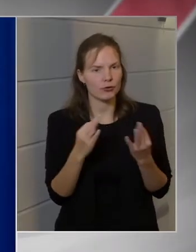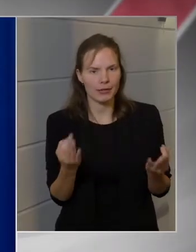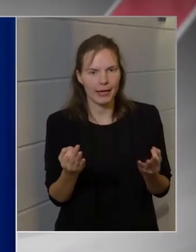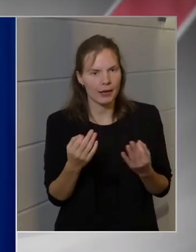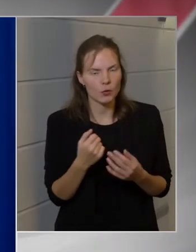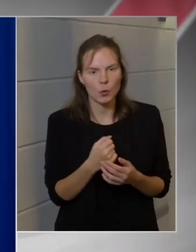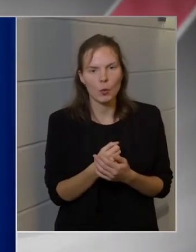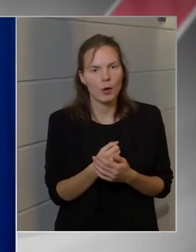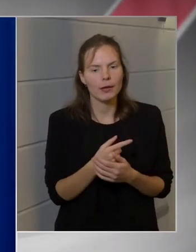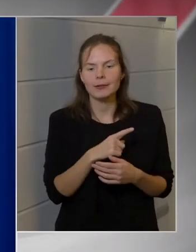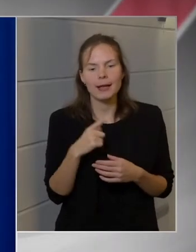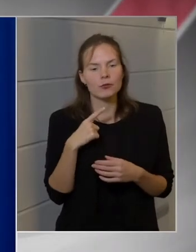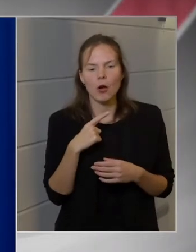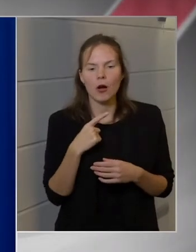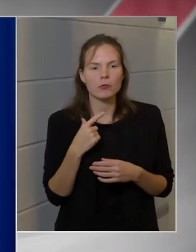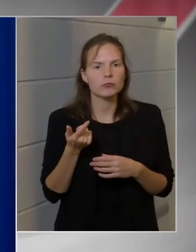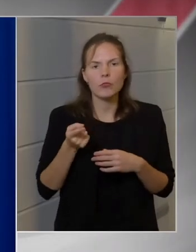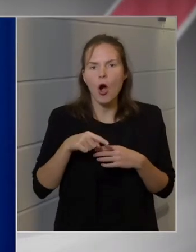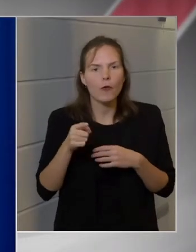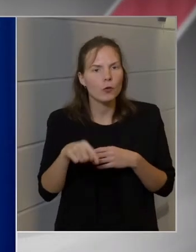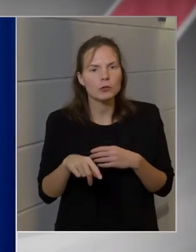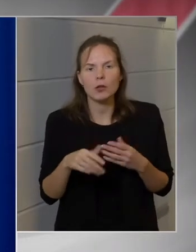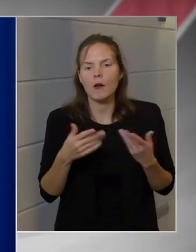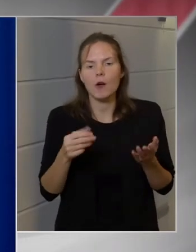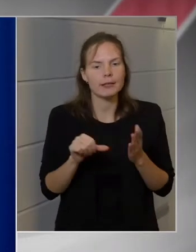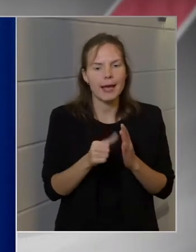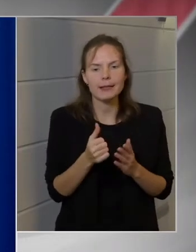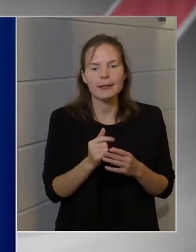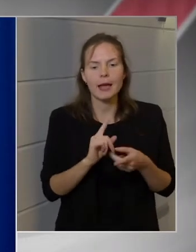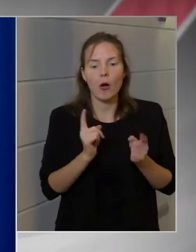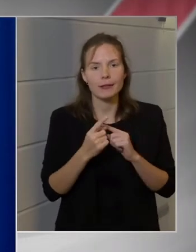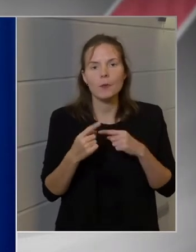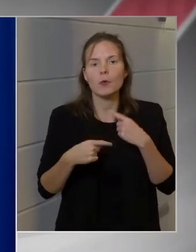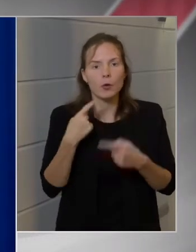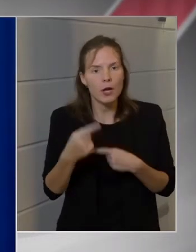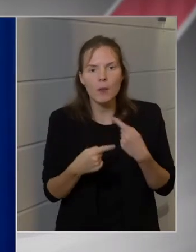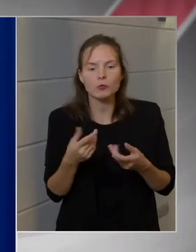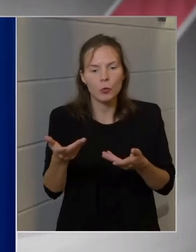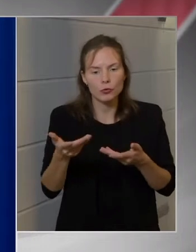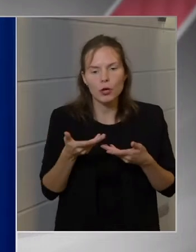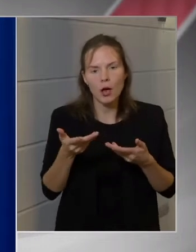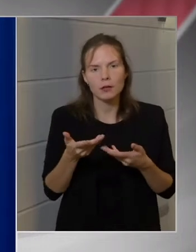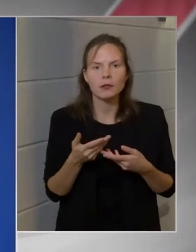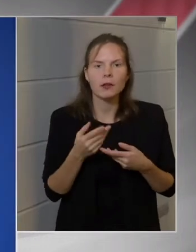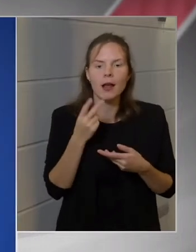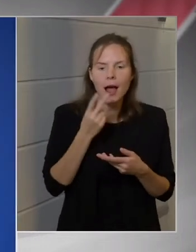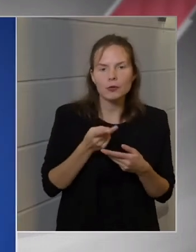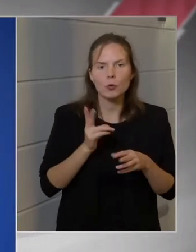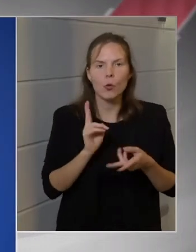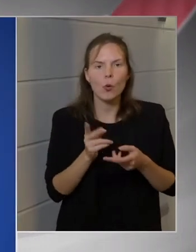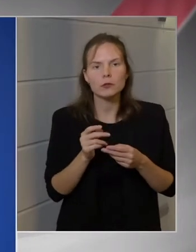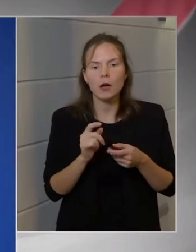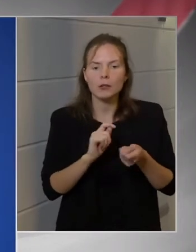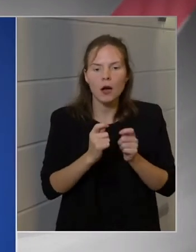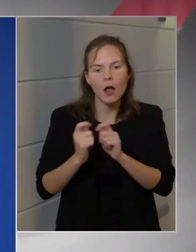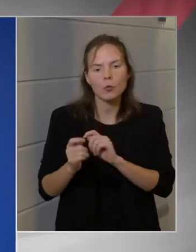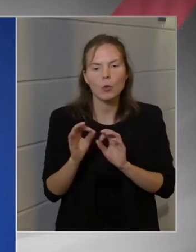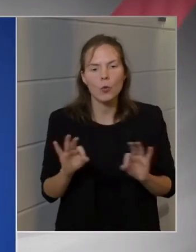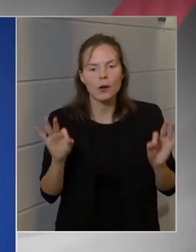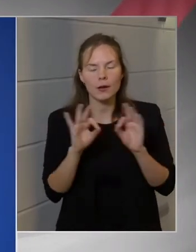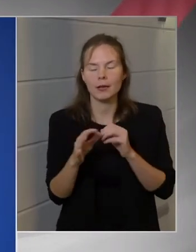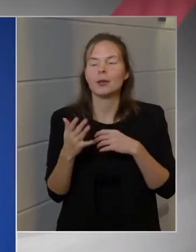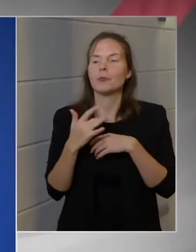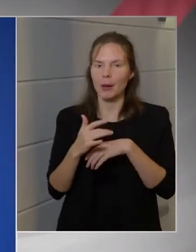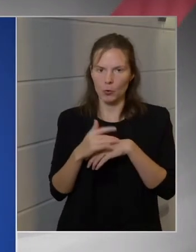és nem csak néhány havonta akár, vagy csak egyetlen egy alkalommal, hanem folyamatosan láthassuk, hogy területileg hogy alakul ez az országban? Igyekszem